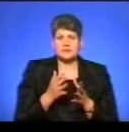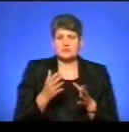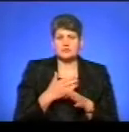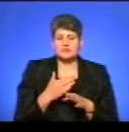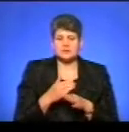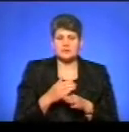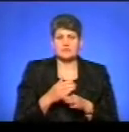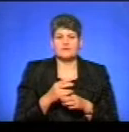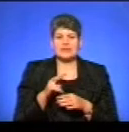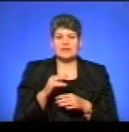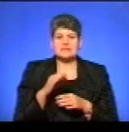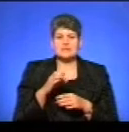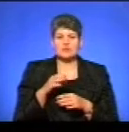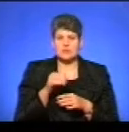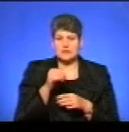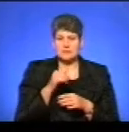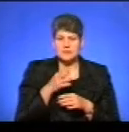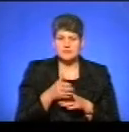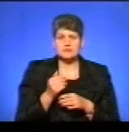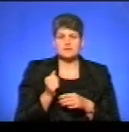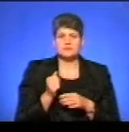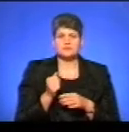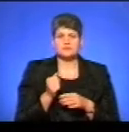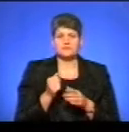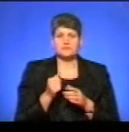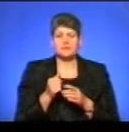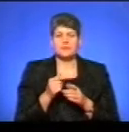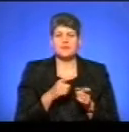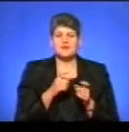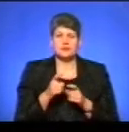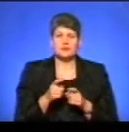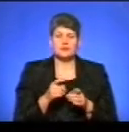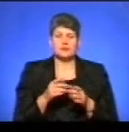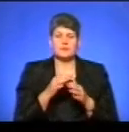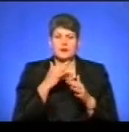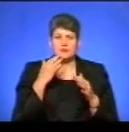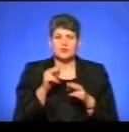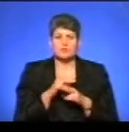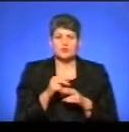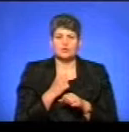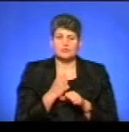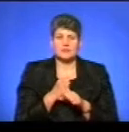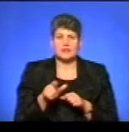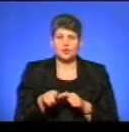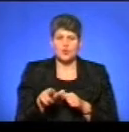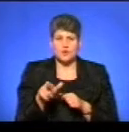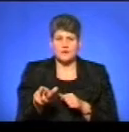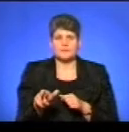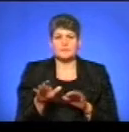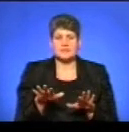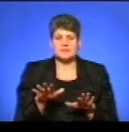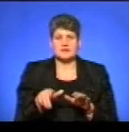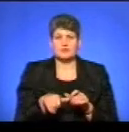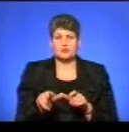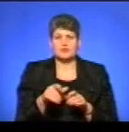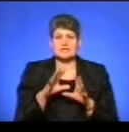буквально вже в листопаді місяці, тобто проведено цілий ряд ремонтних робіт на дорогах, місцевих